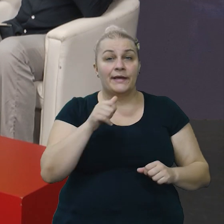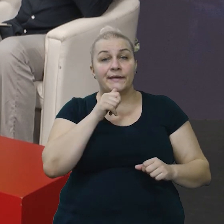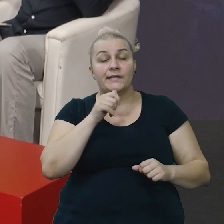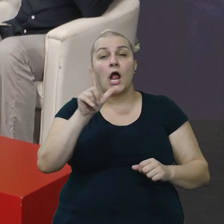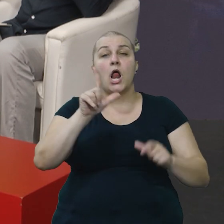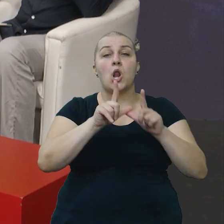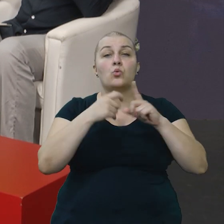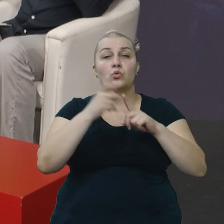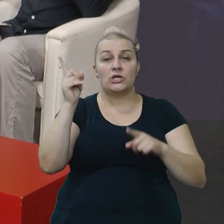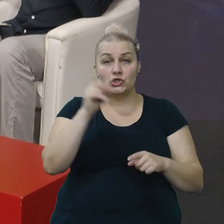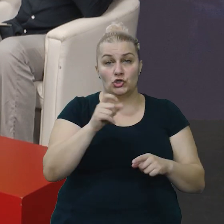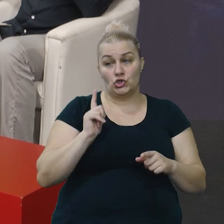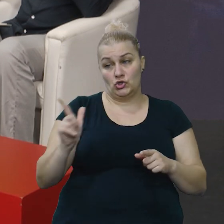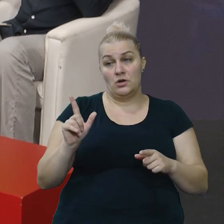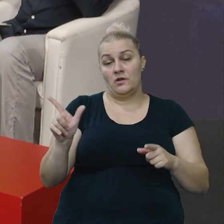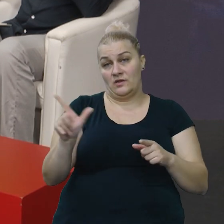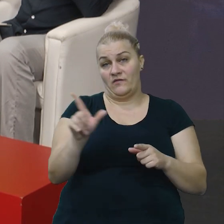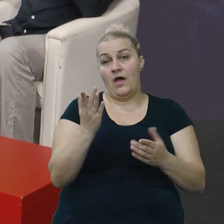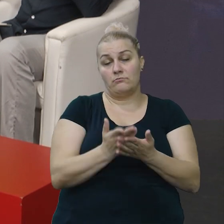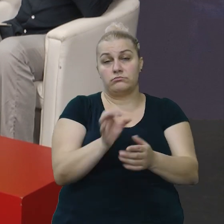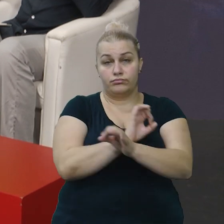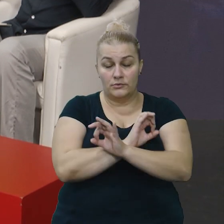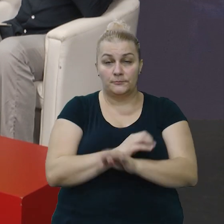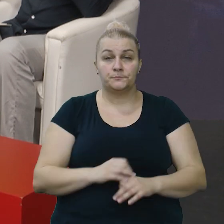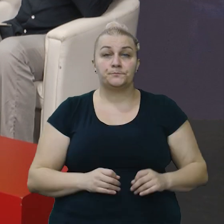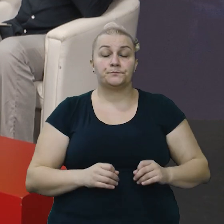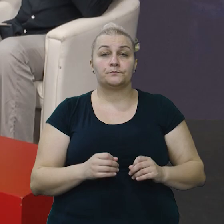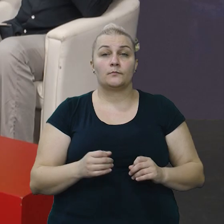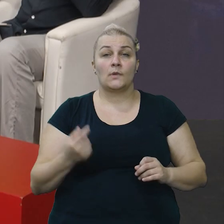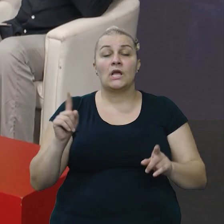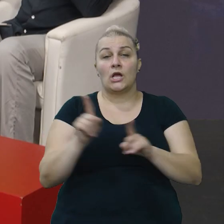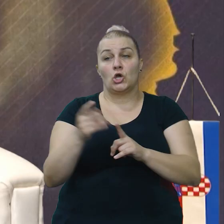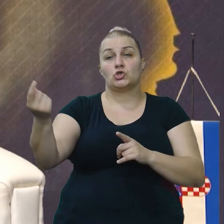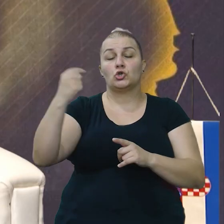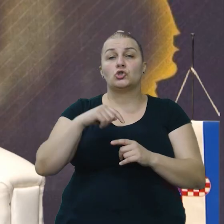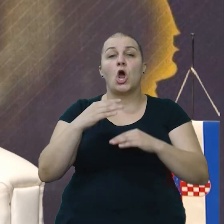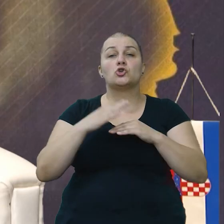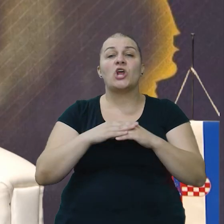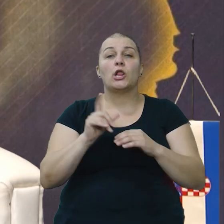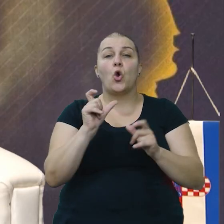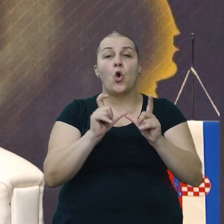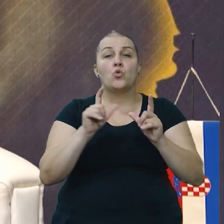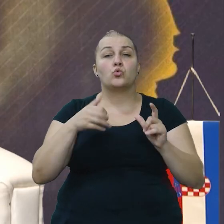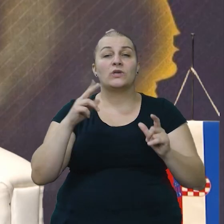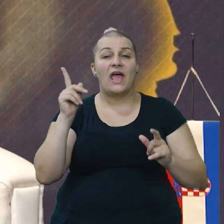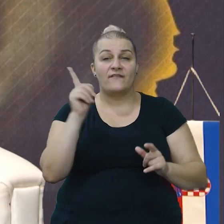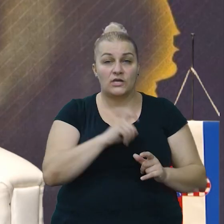Do nas je došao Željko, Željko u Javiću. I došao je